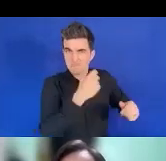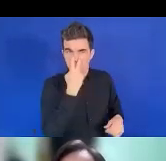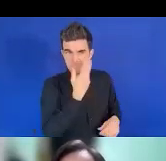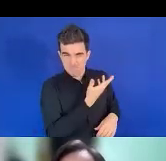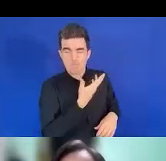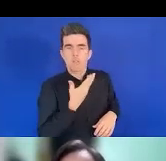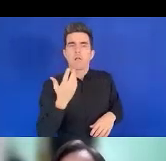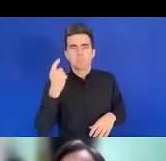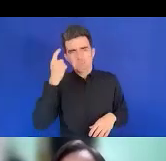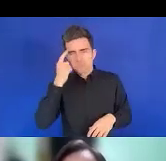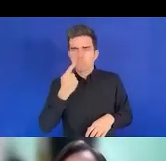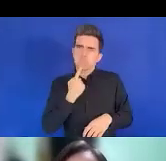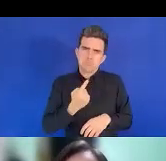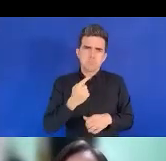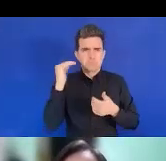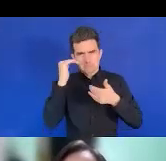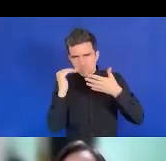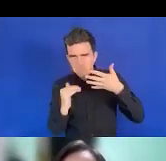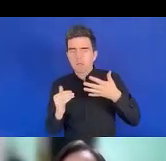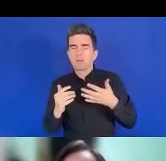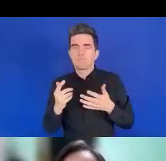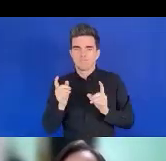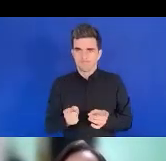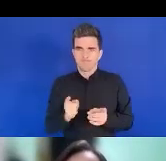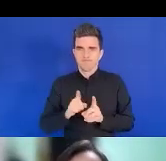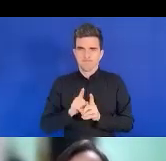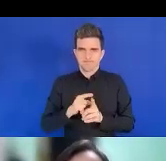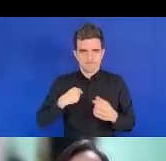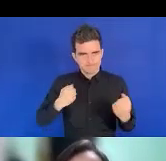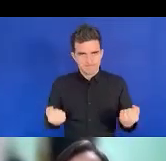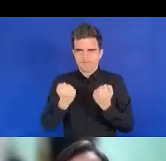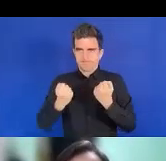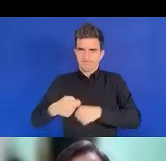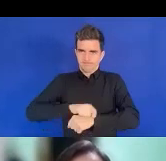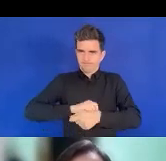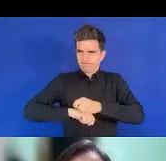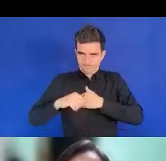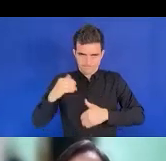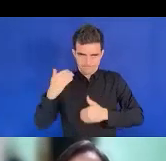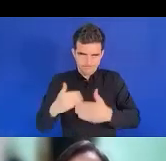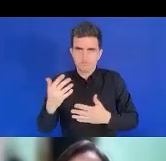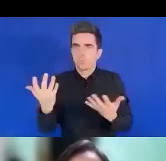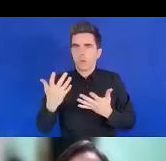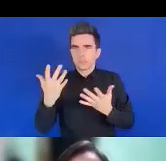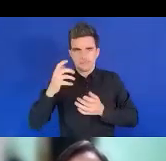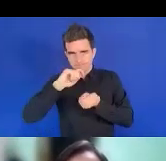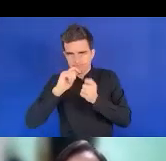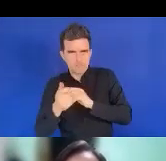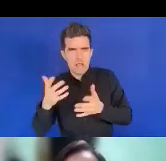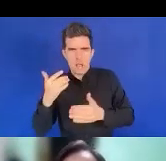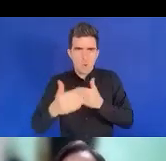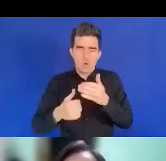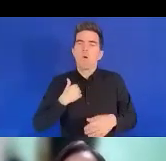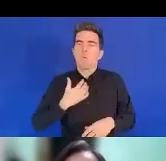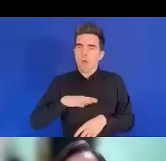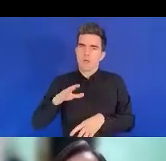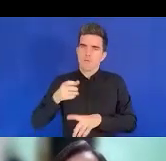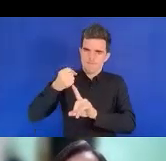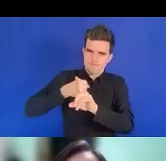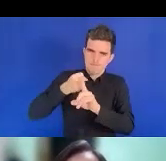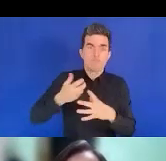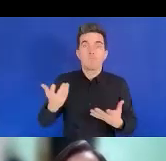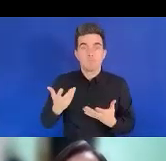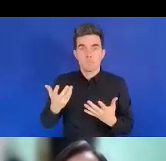rémagèmères incitées sur le fait que le bureau des personnes handicapées ne peut pas travailler, mais a besoin du soutien des autres bureaux.